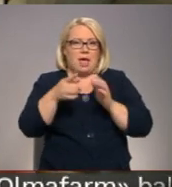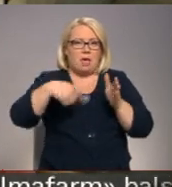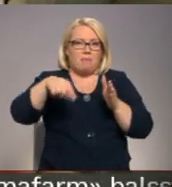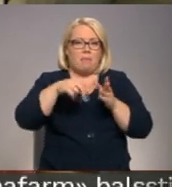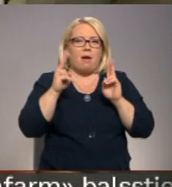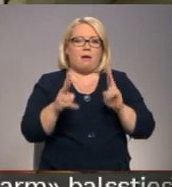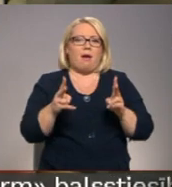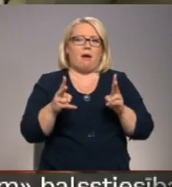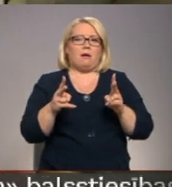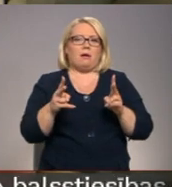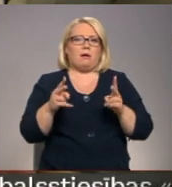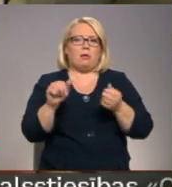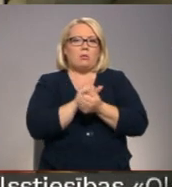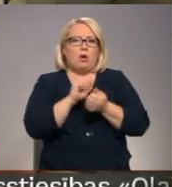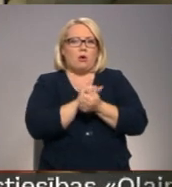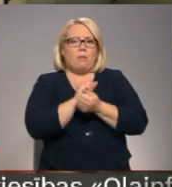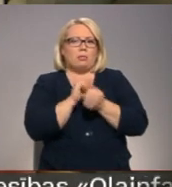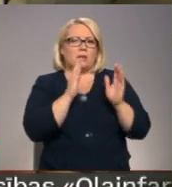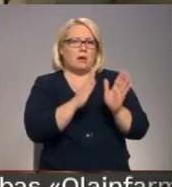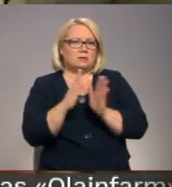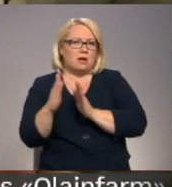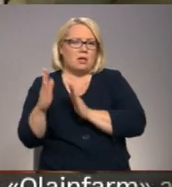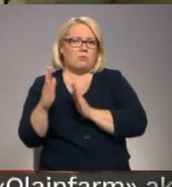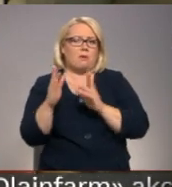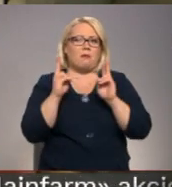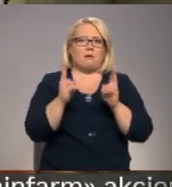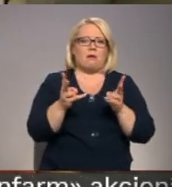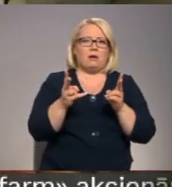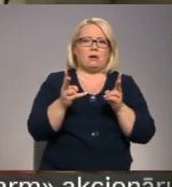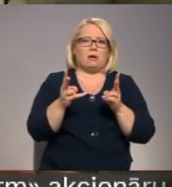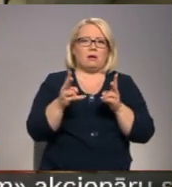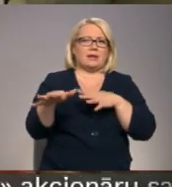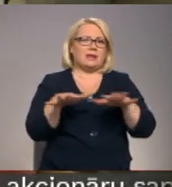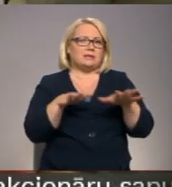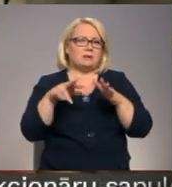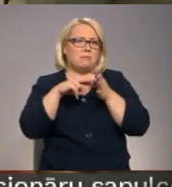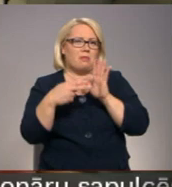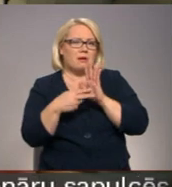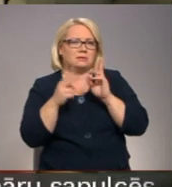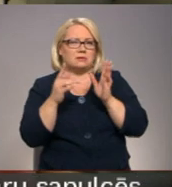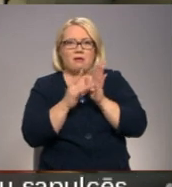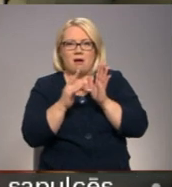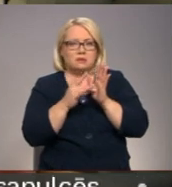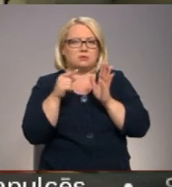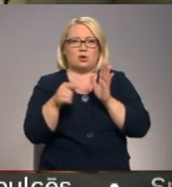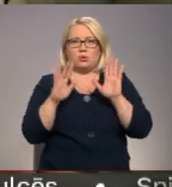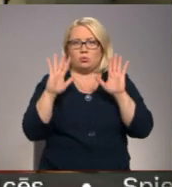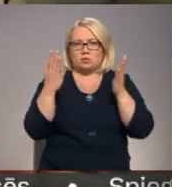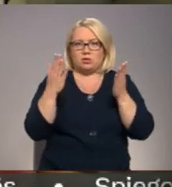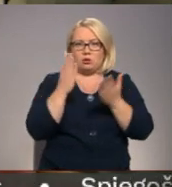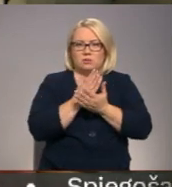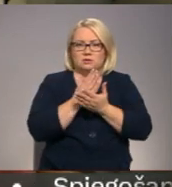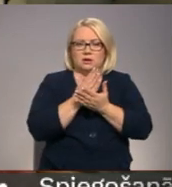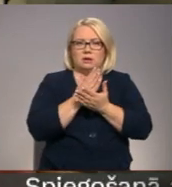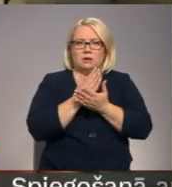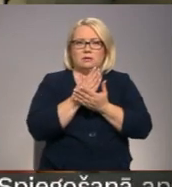kādu mūsu dokumentu jāsagatavo, kā mūsu rīcības plāns, kāds ir šajos gadījumos, ja